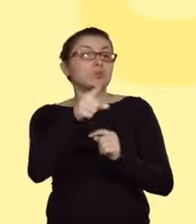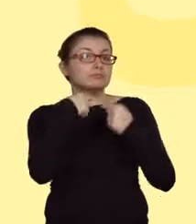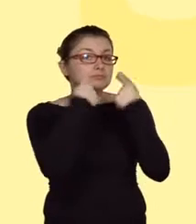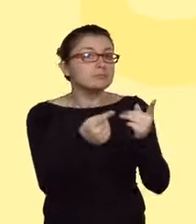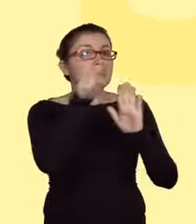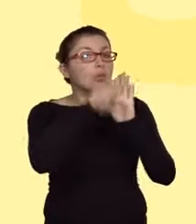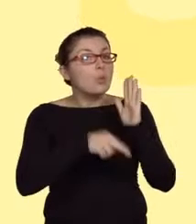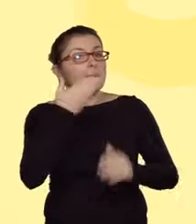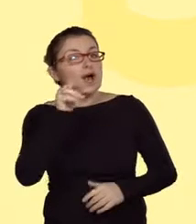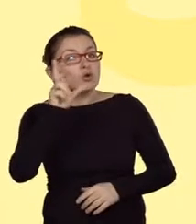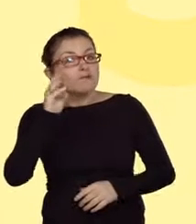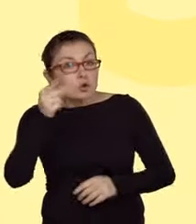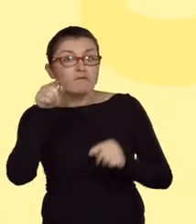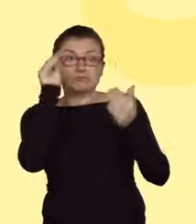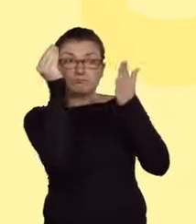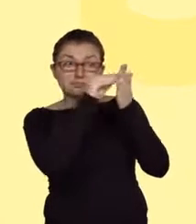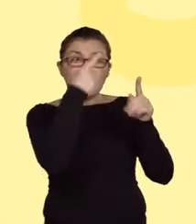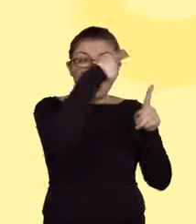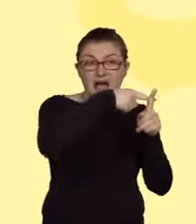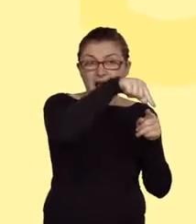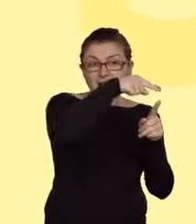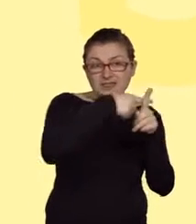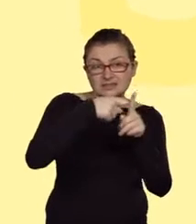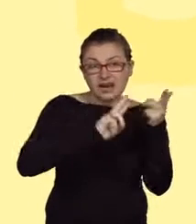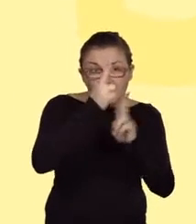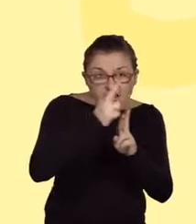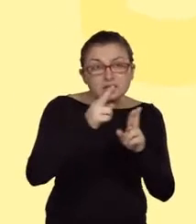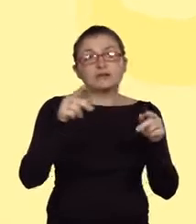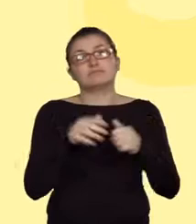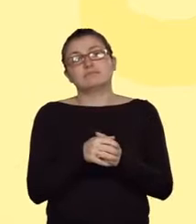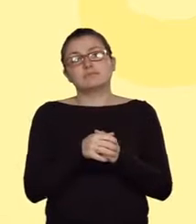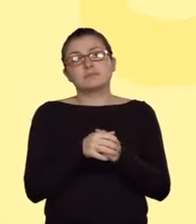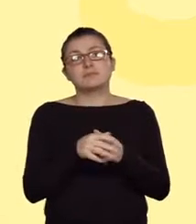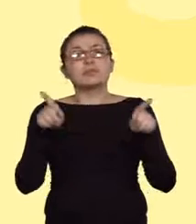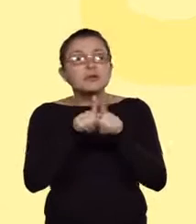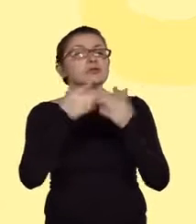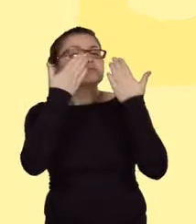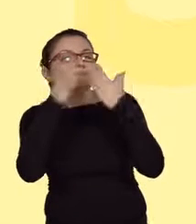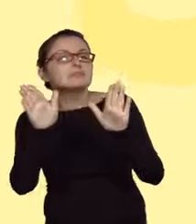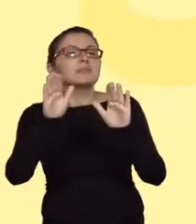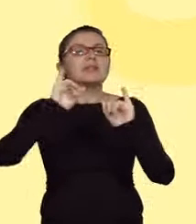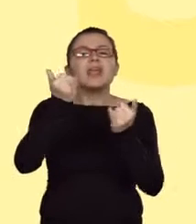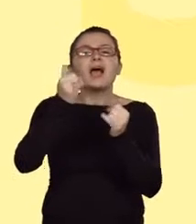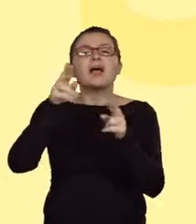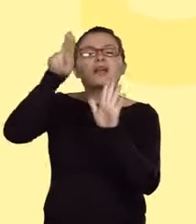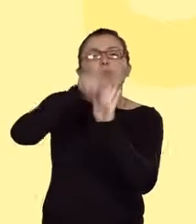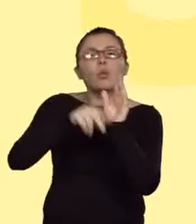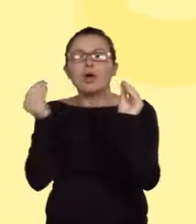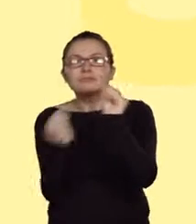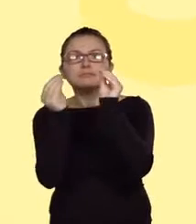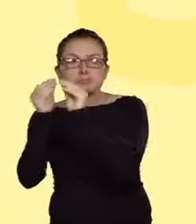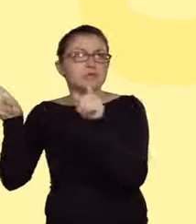adydycji oraz przedstawił regułę opisującą podstawienie w alkanach. Nie użył swojej wypowiedzi słowa